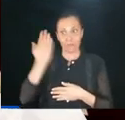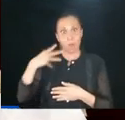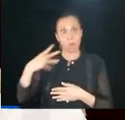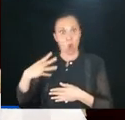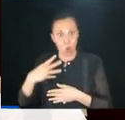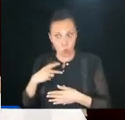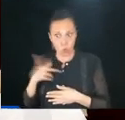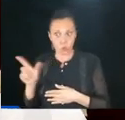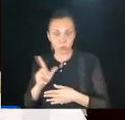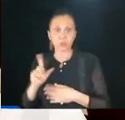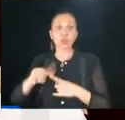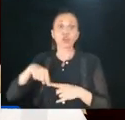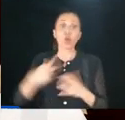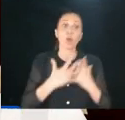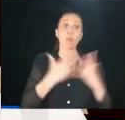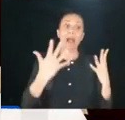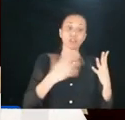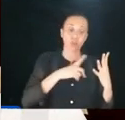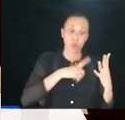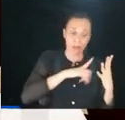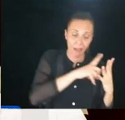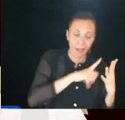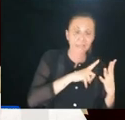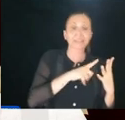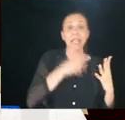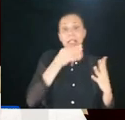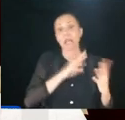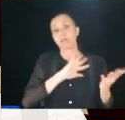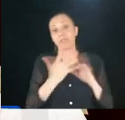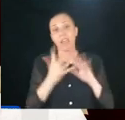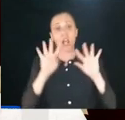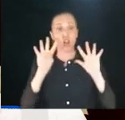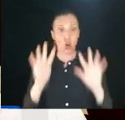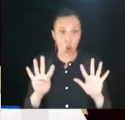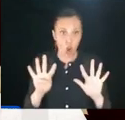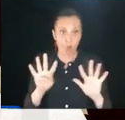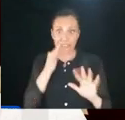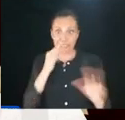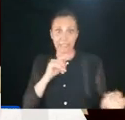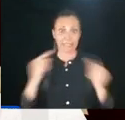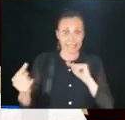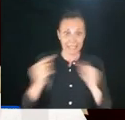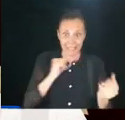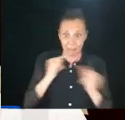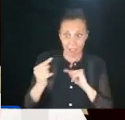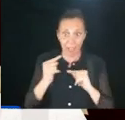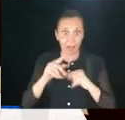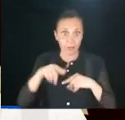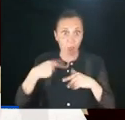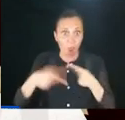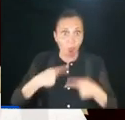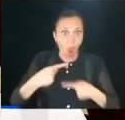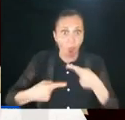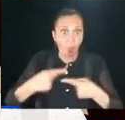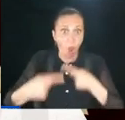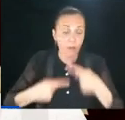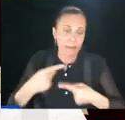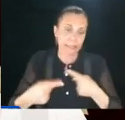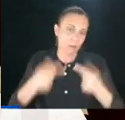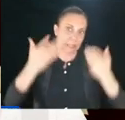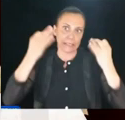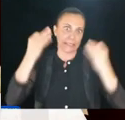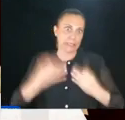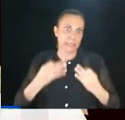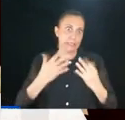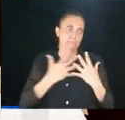con il consigliere Monguzzi, poi siamo diventati nove di maggioranza, per dire che quindi tra l'altro attenzione che se il dibattito va ancora un po' più avanti,